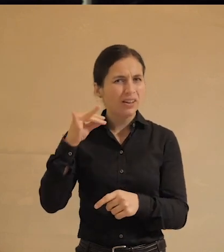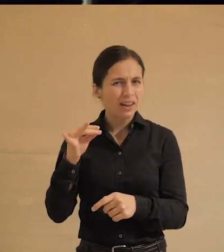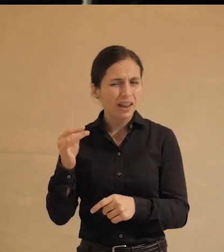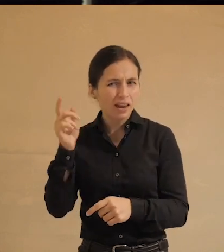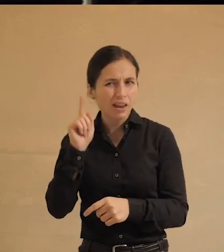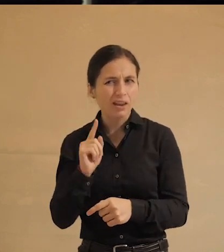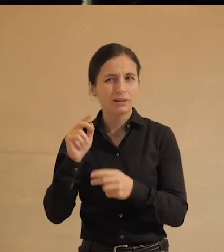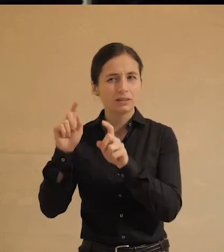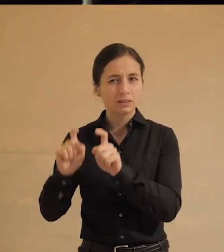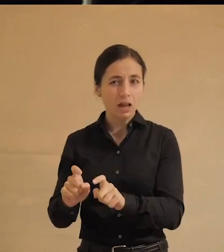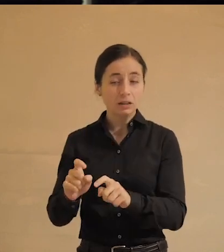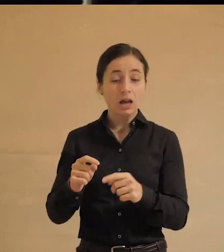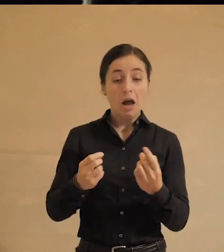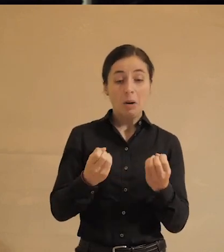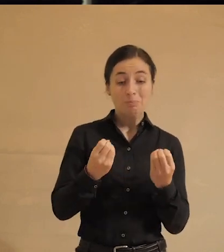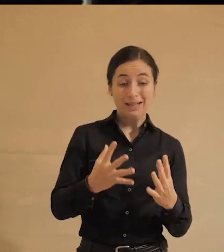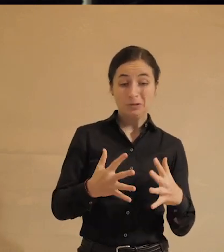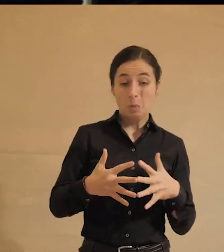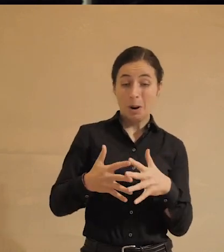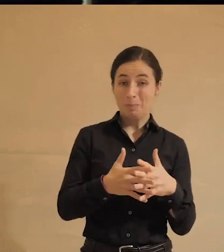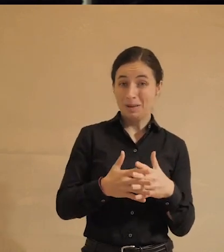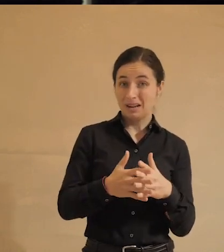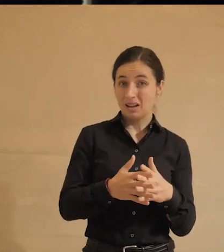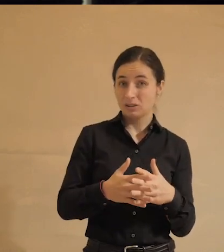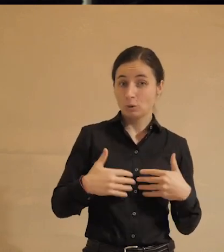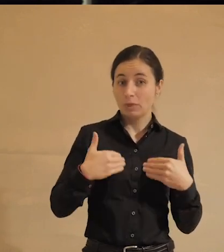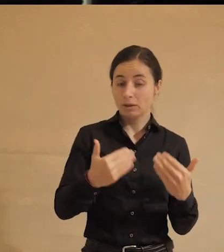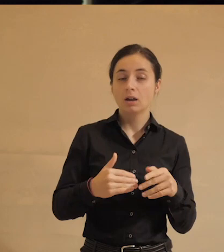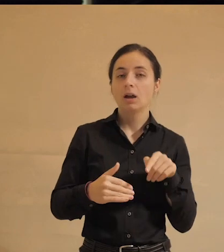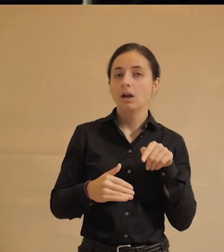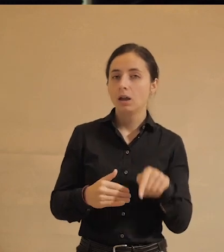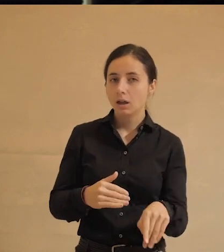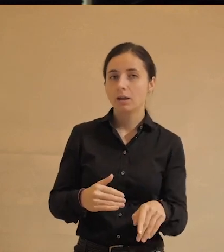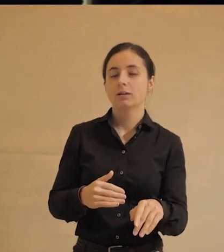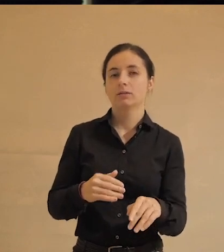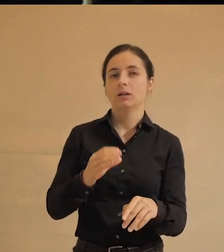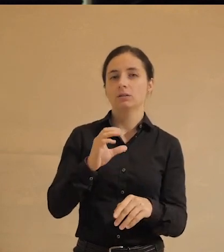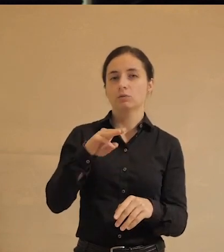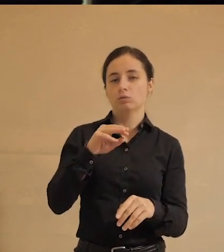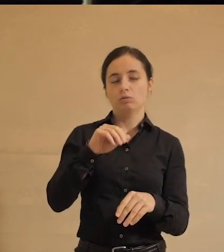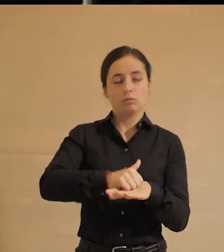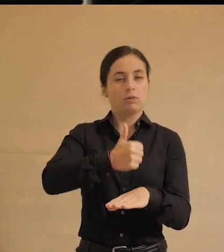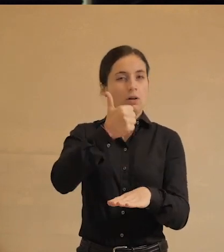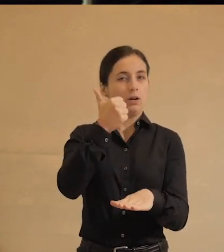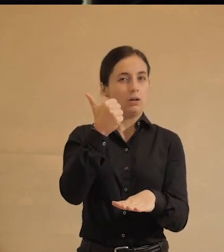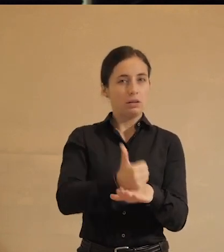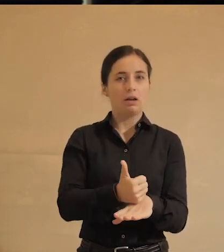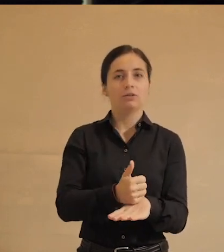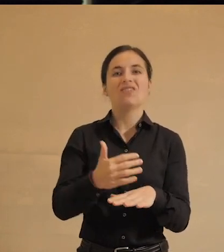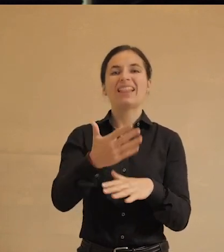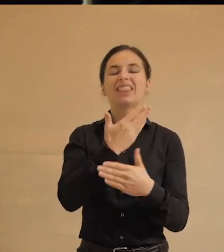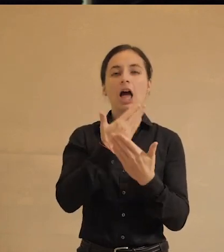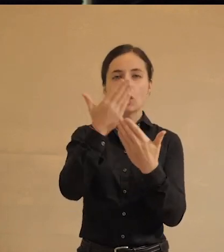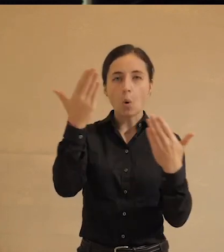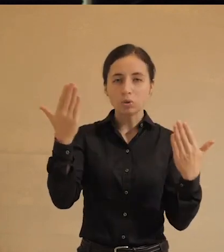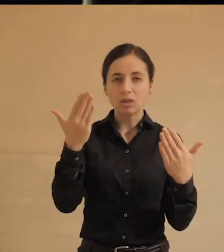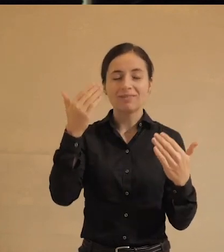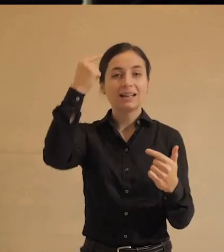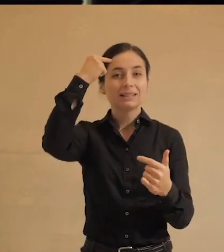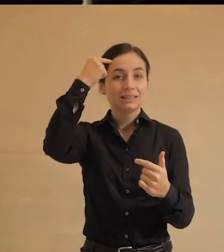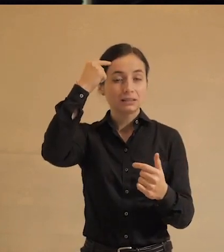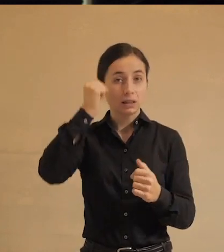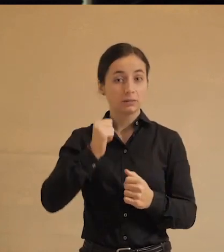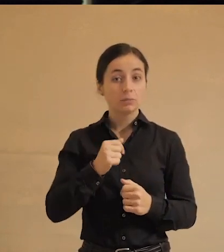которые простому американскому гражданину добра не желают, это одно из базовых таких столпов народного американского сознания. А